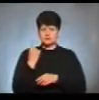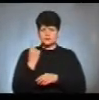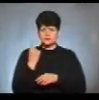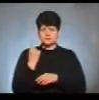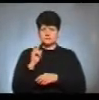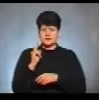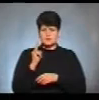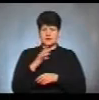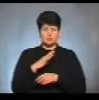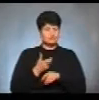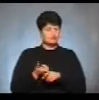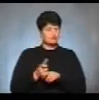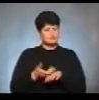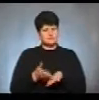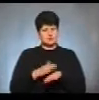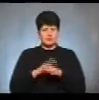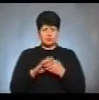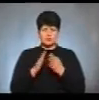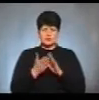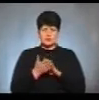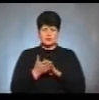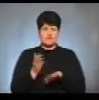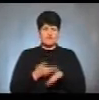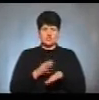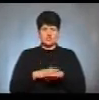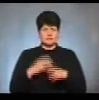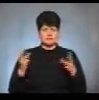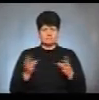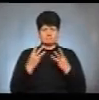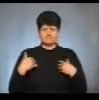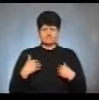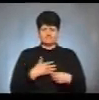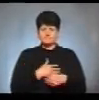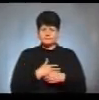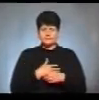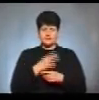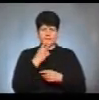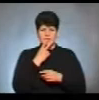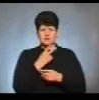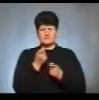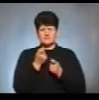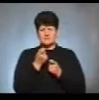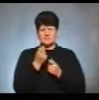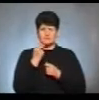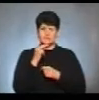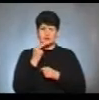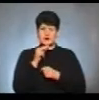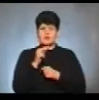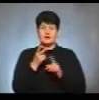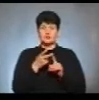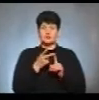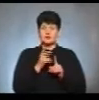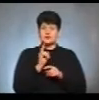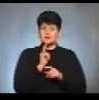диття було в дуже важкому стані, з важкою пневмонією. В динаміці відмічається покращення. Друга